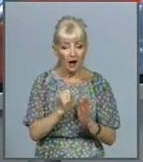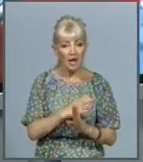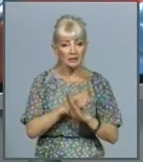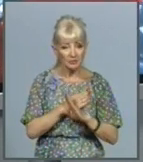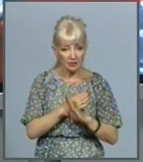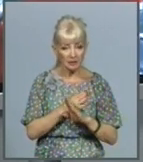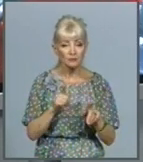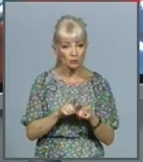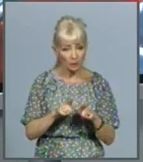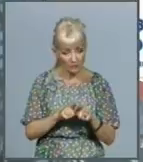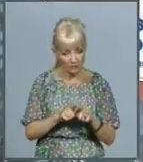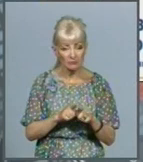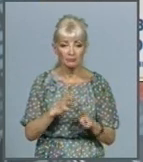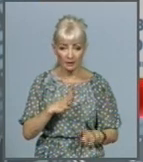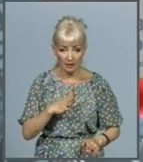вдалося уникнути.